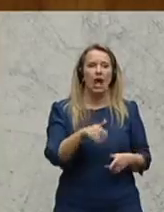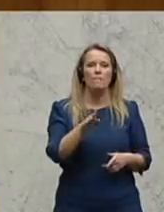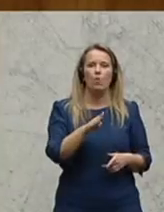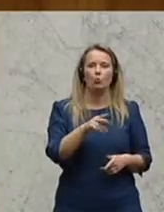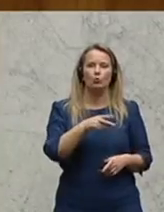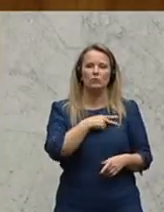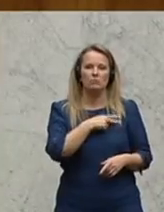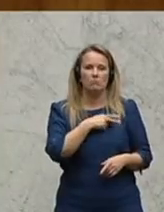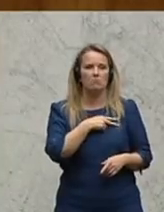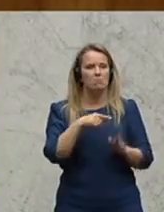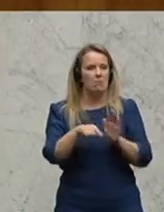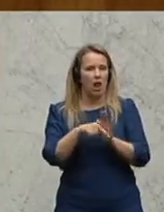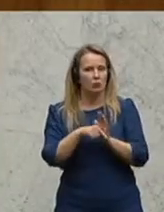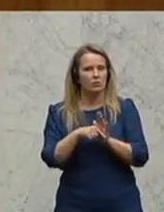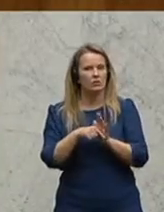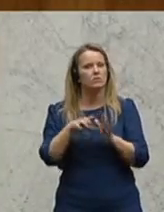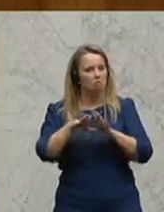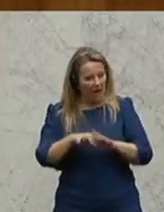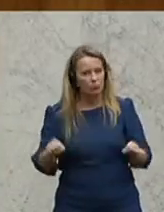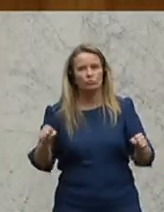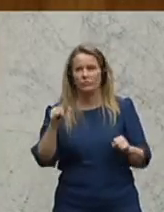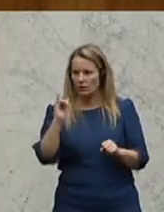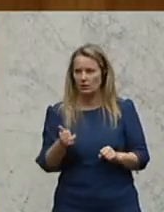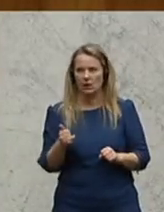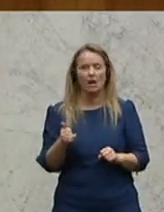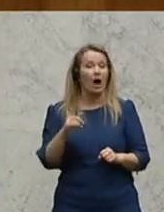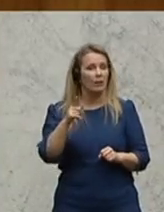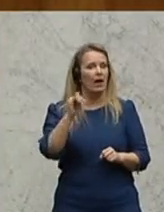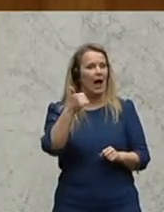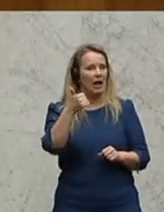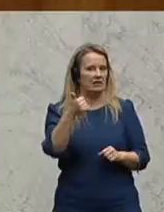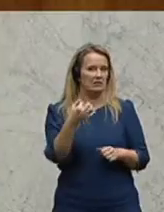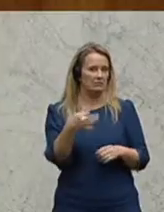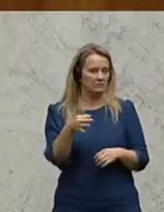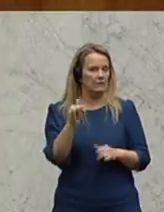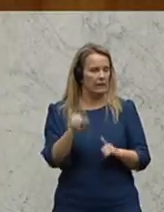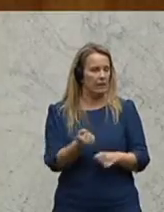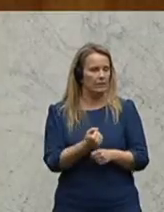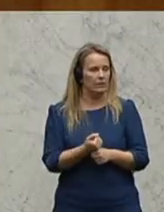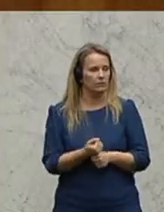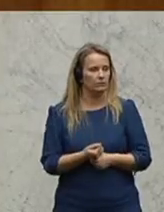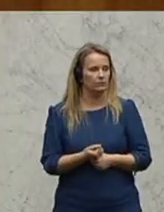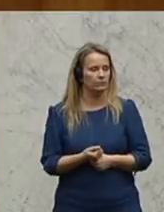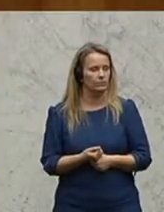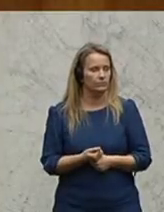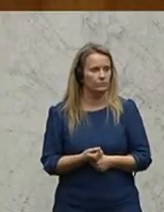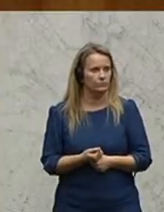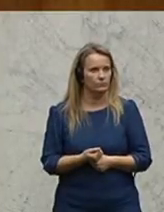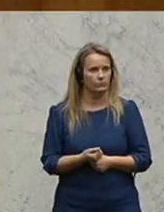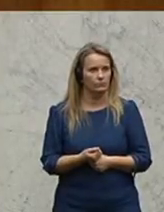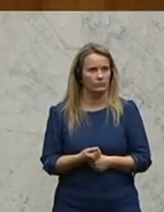-Regelung so quasi geeinigt. Und vor allem haben Sie eines gemacht, dass Sie die